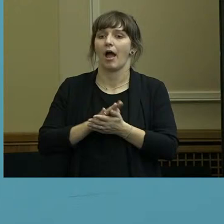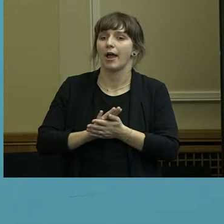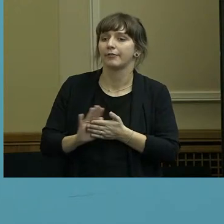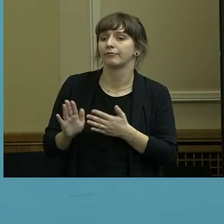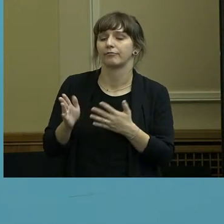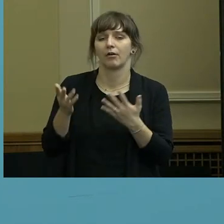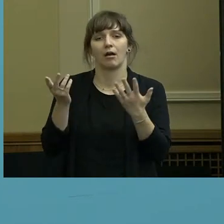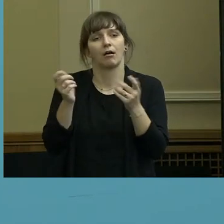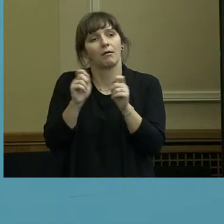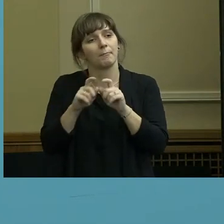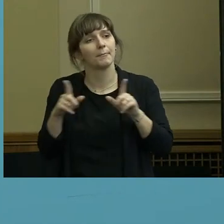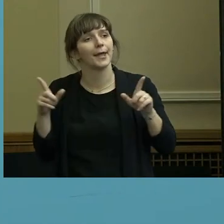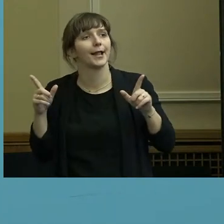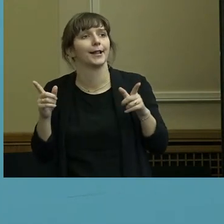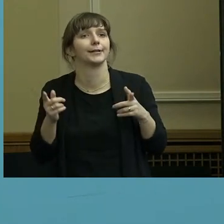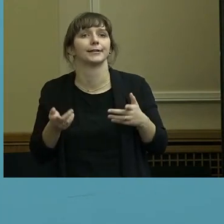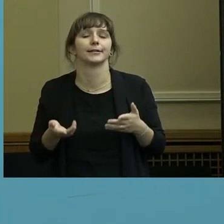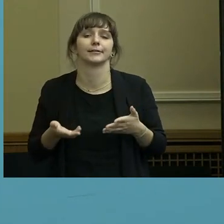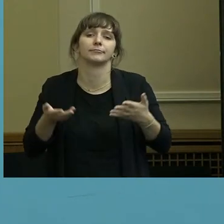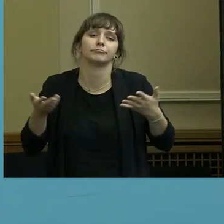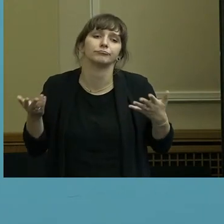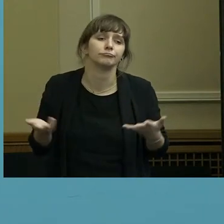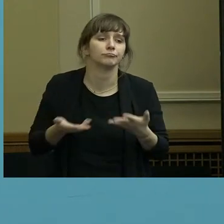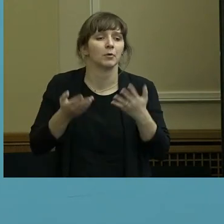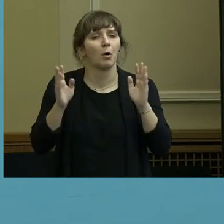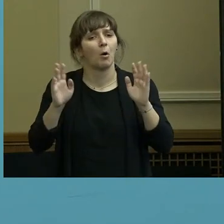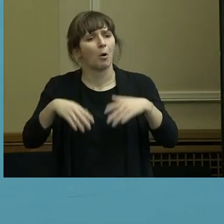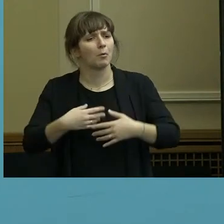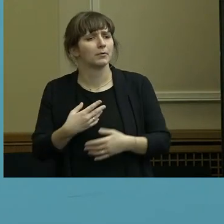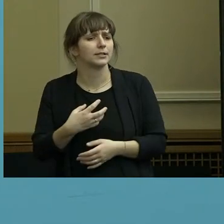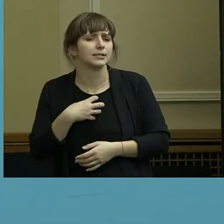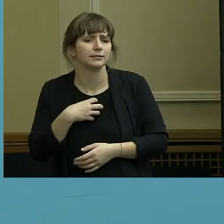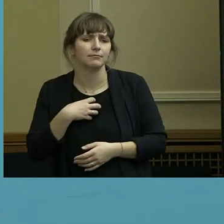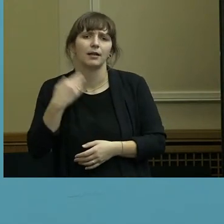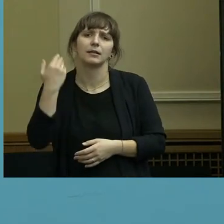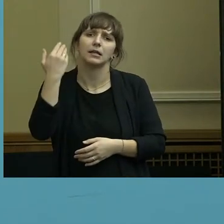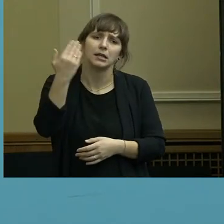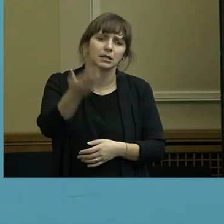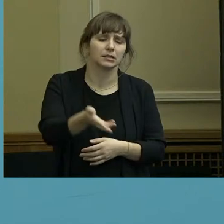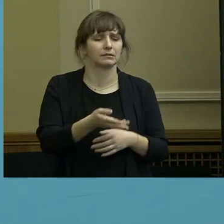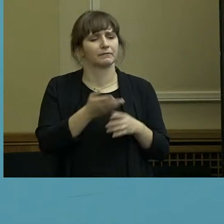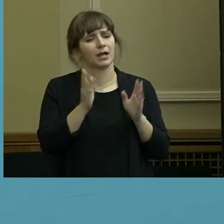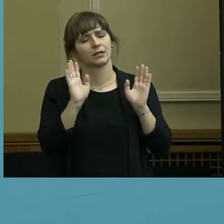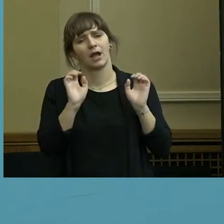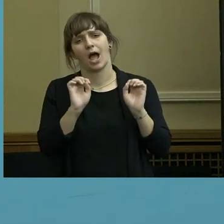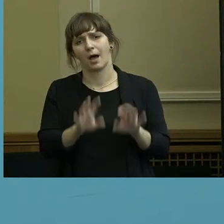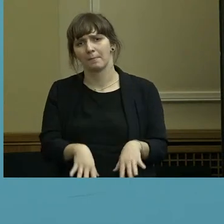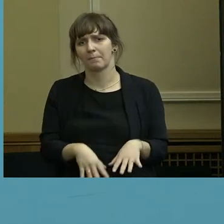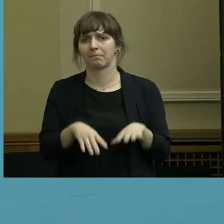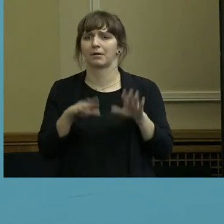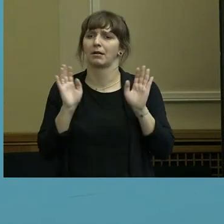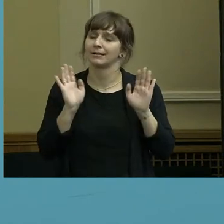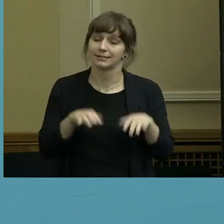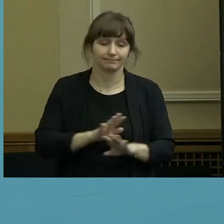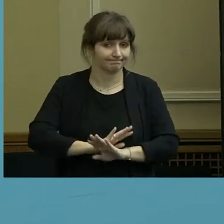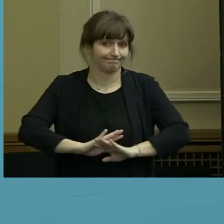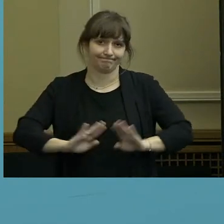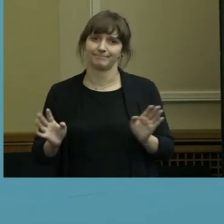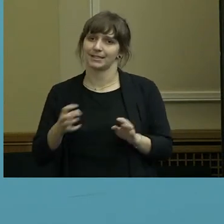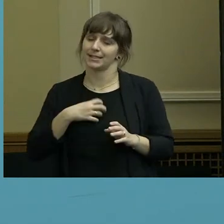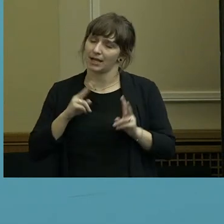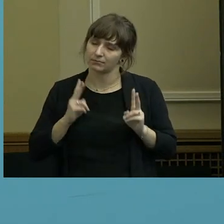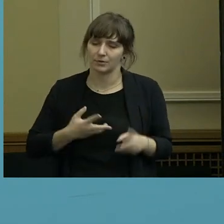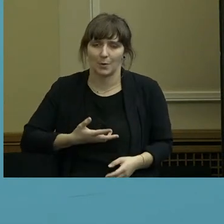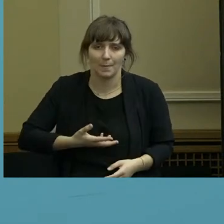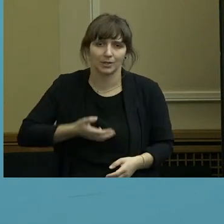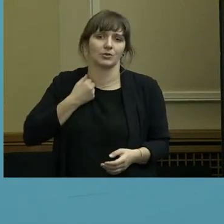der Senat da nachlassen wird, sondern der Senat ist fest davon überzeugt, dass